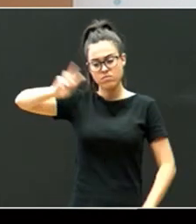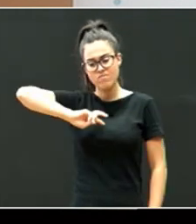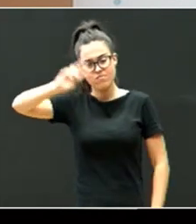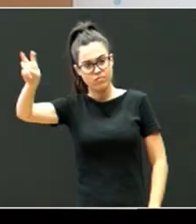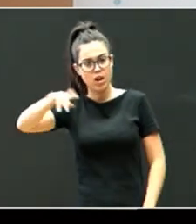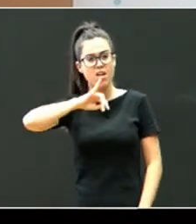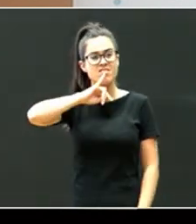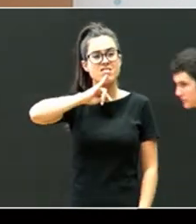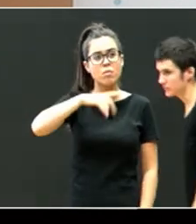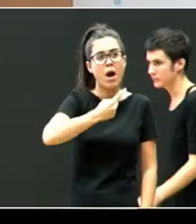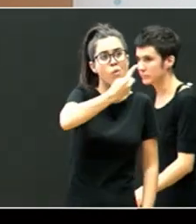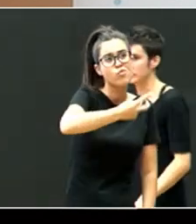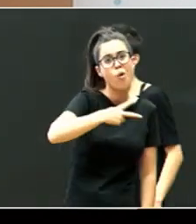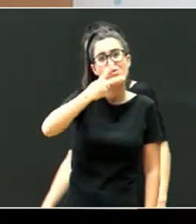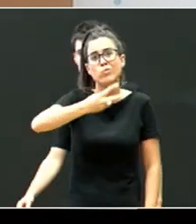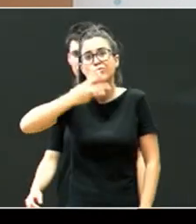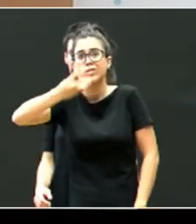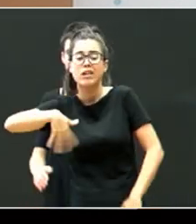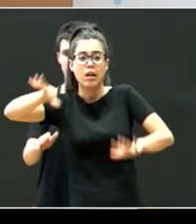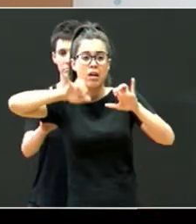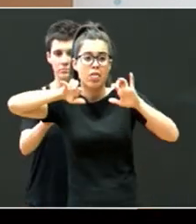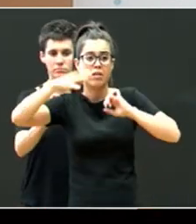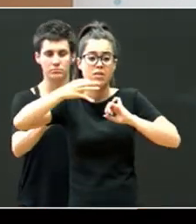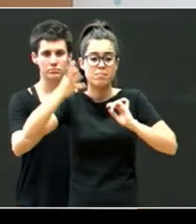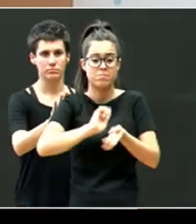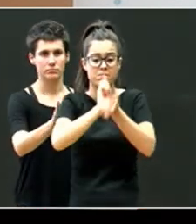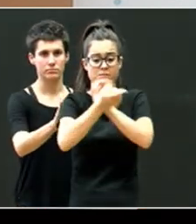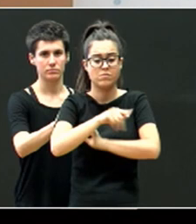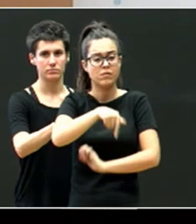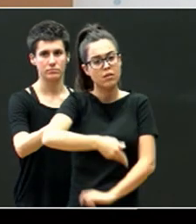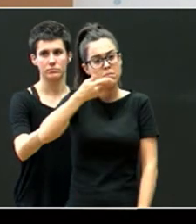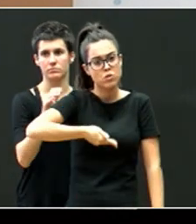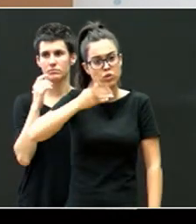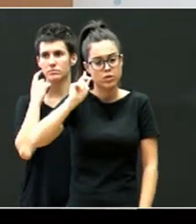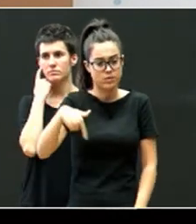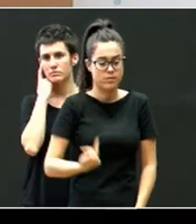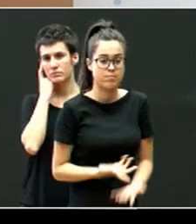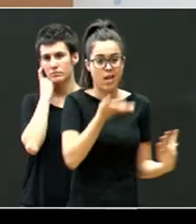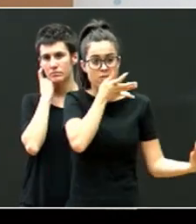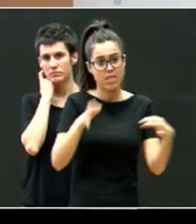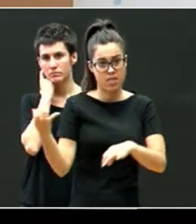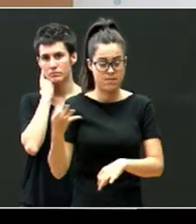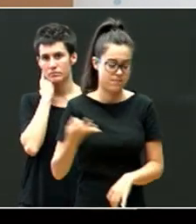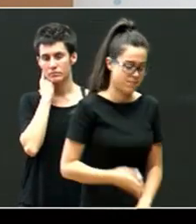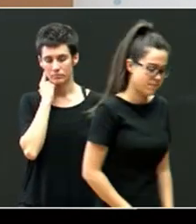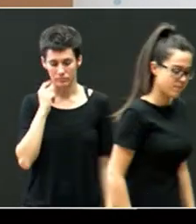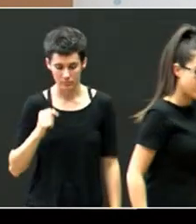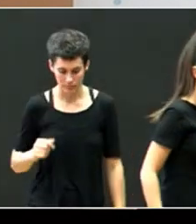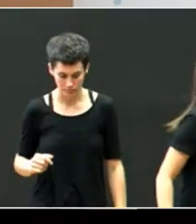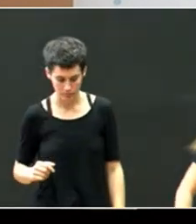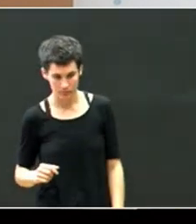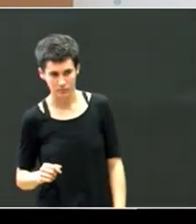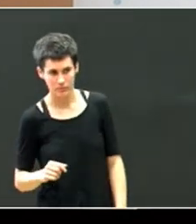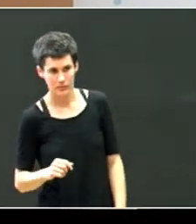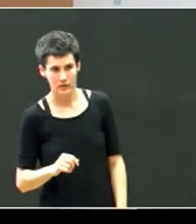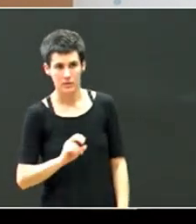bada, izkuntza ba, bi edo iru, horrek ere, ba, garantzia dauko, atendit, jubiarra, eta beste, beste,